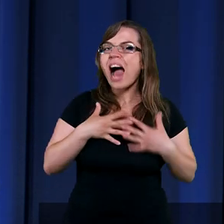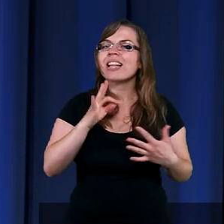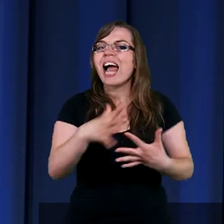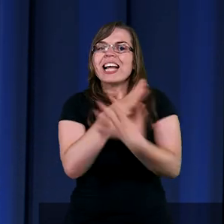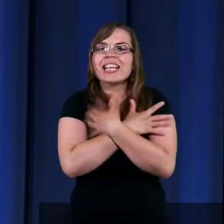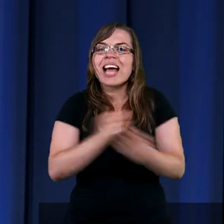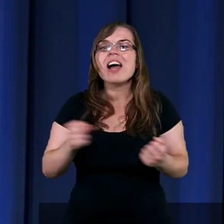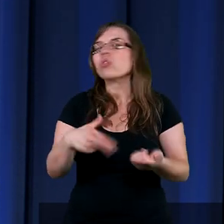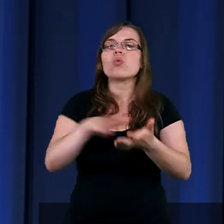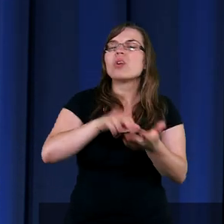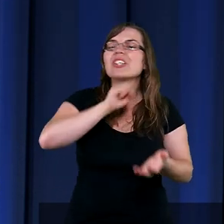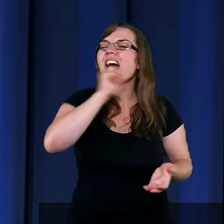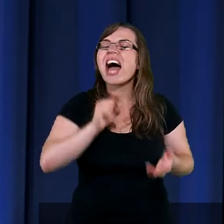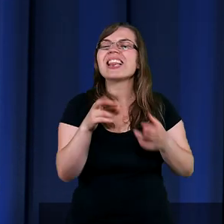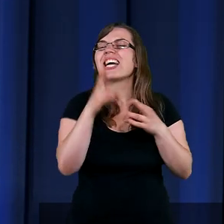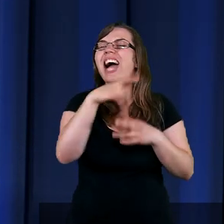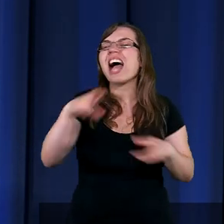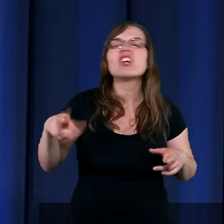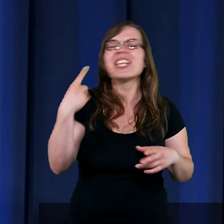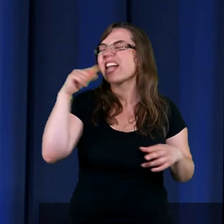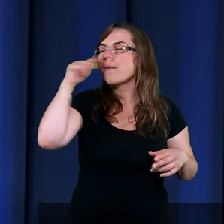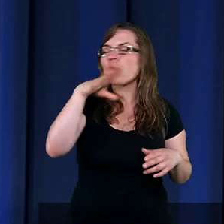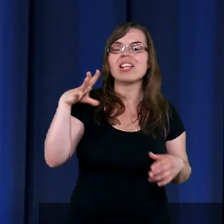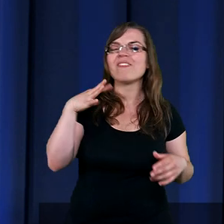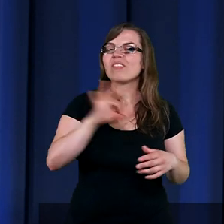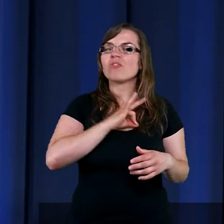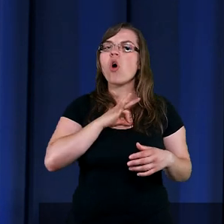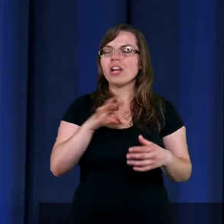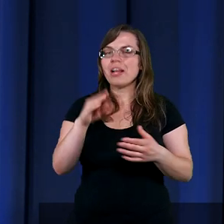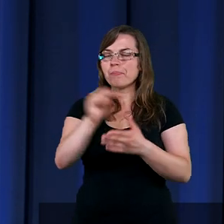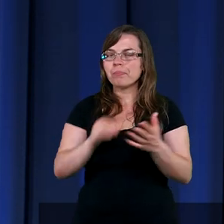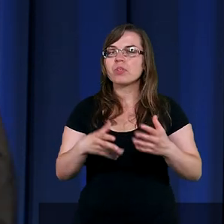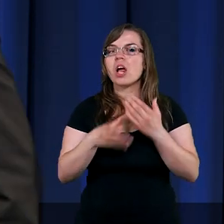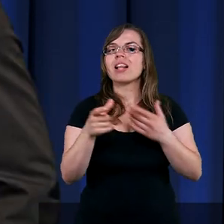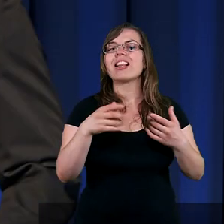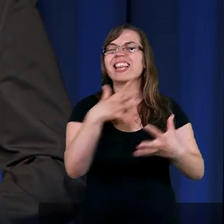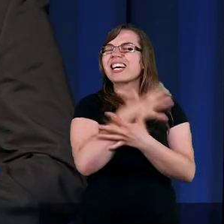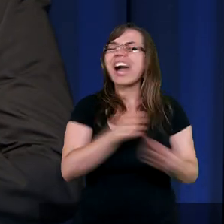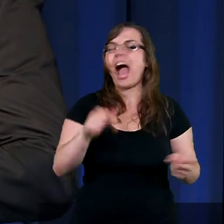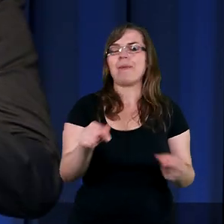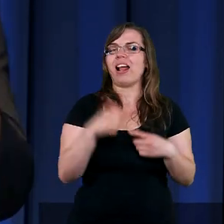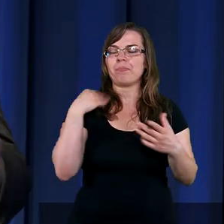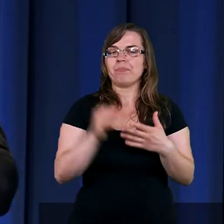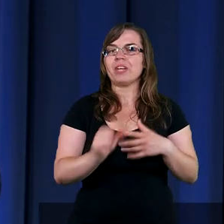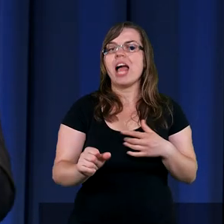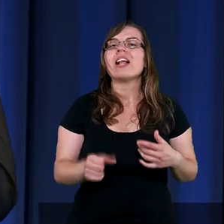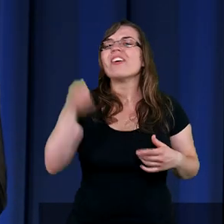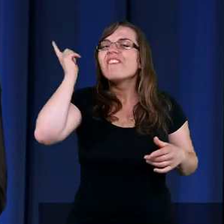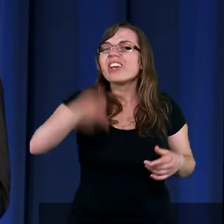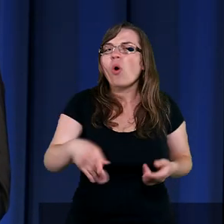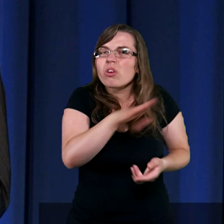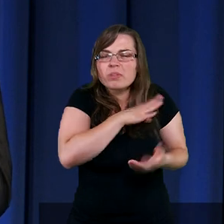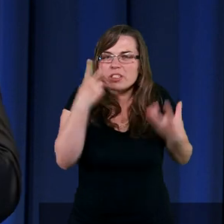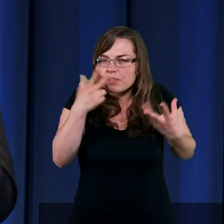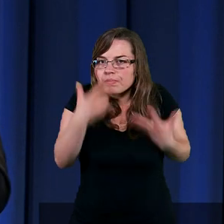których żaden reżyser nie potrafiłby w swoim scenariuszu zawrzeć. Jakiś dramat. Wydany wyrok śmierci?